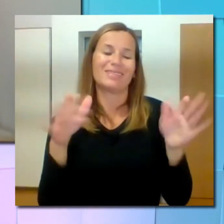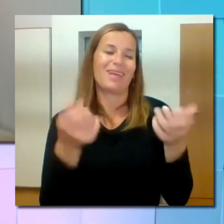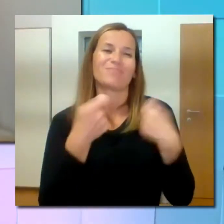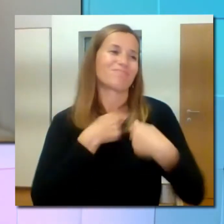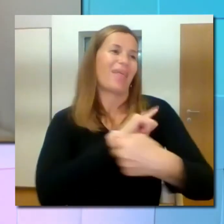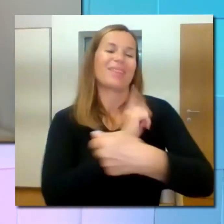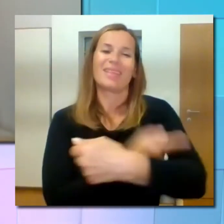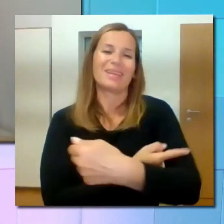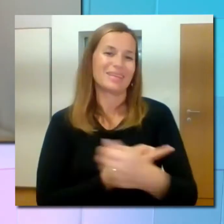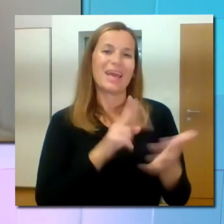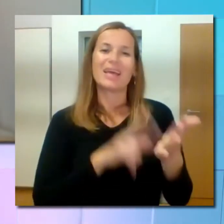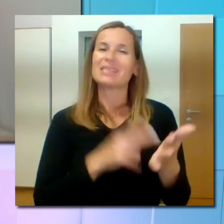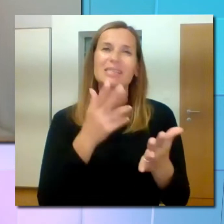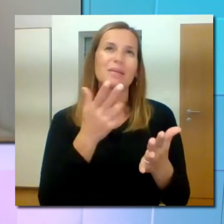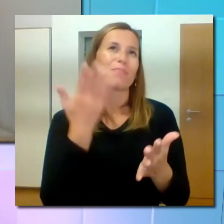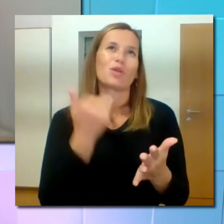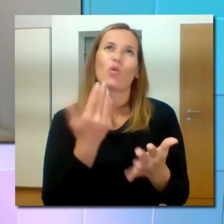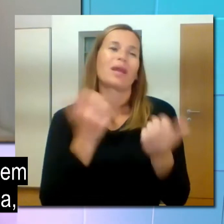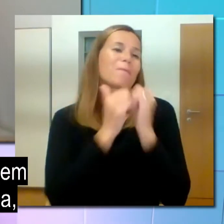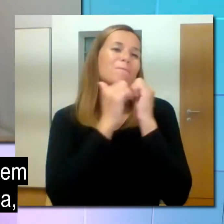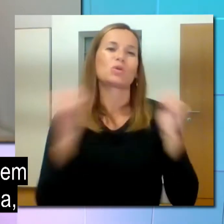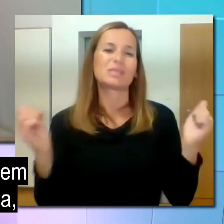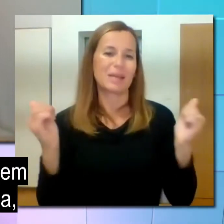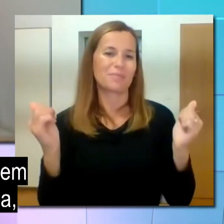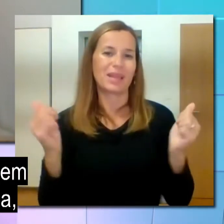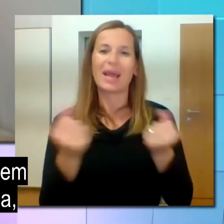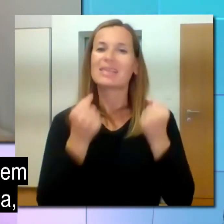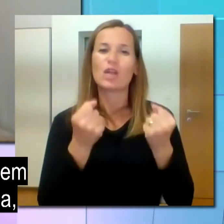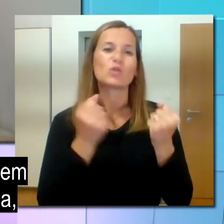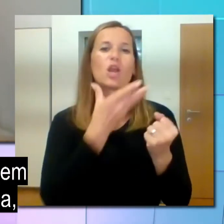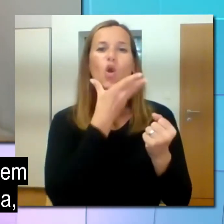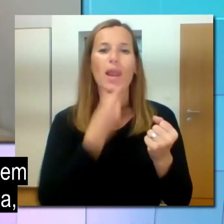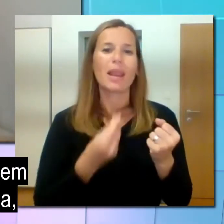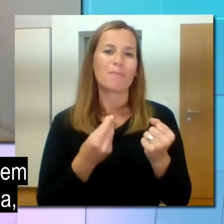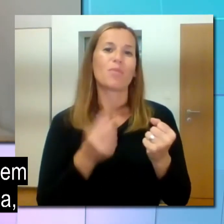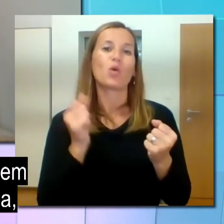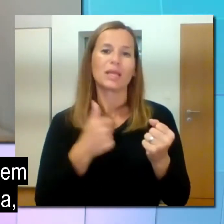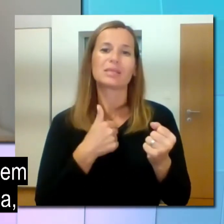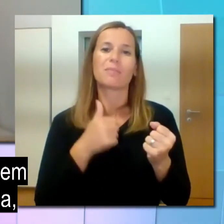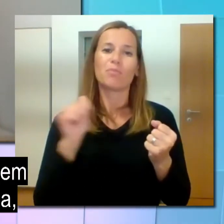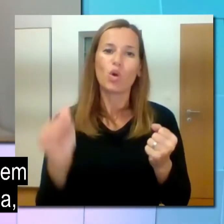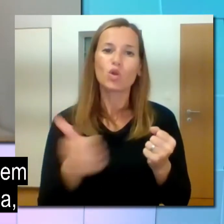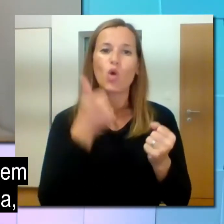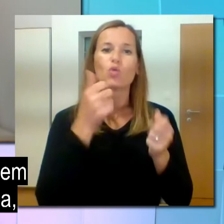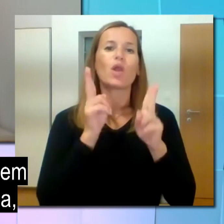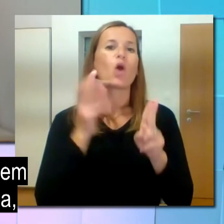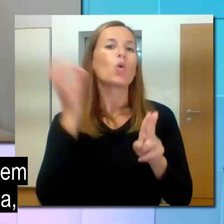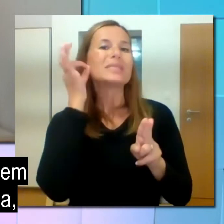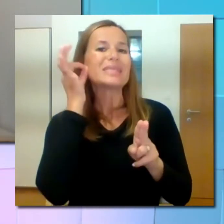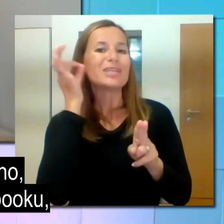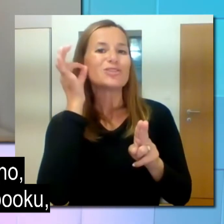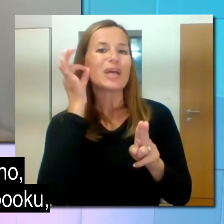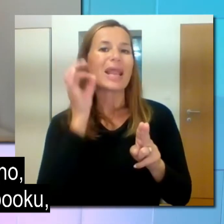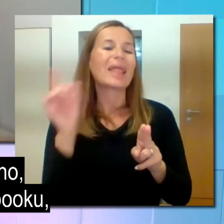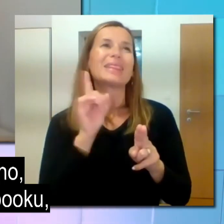Mislim, resnično je bilo nekaj neizmernega, neizmerno lepega to, da sem lahko ponovno zaslišala.